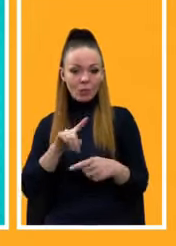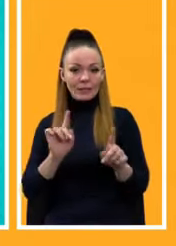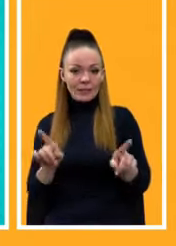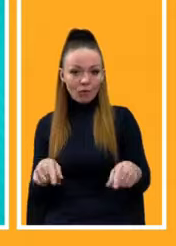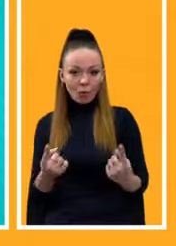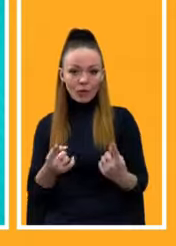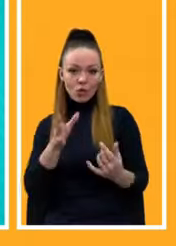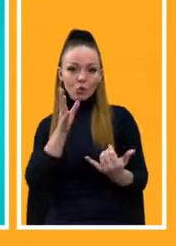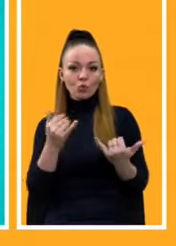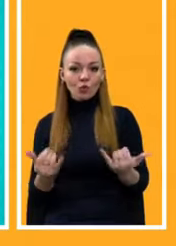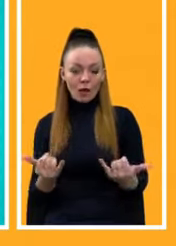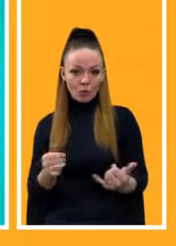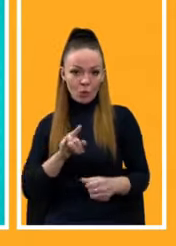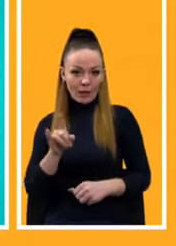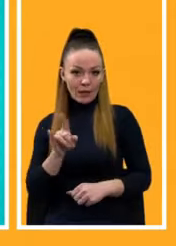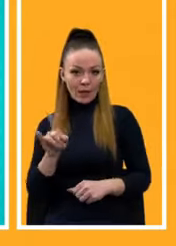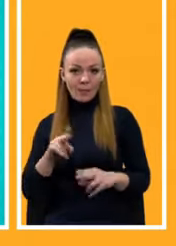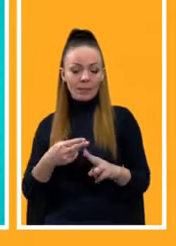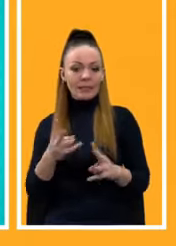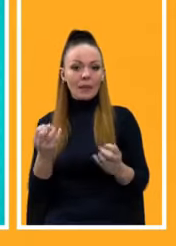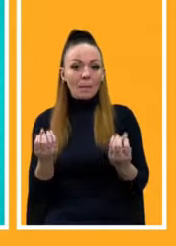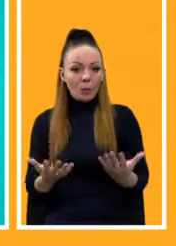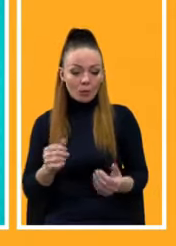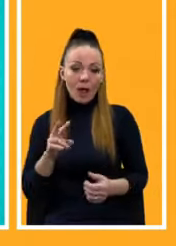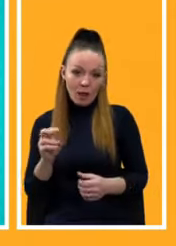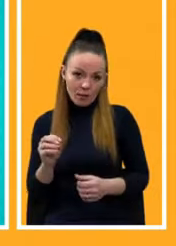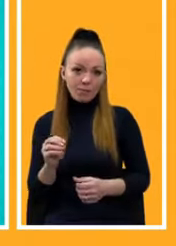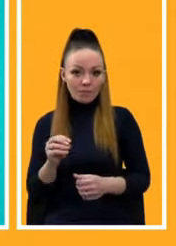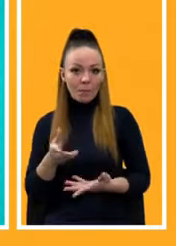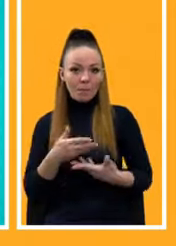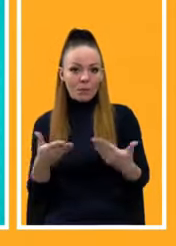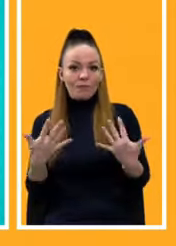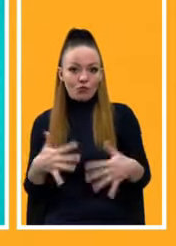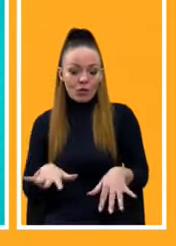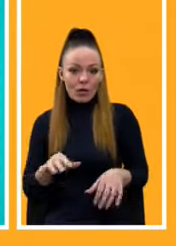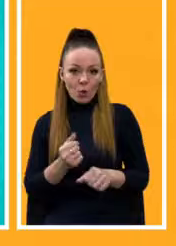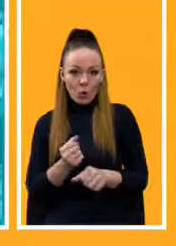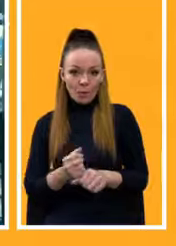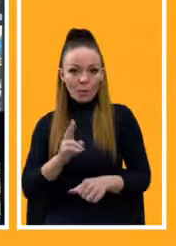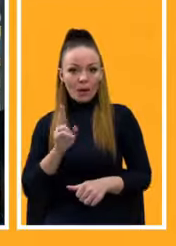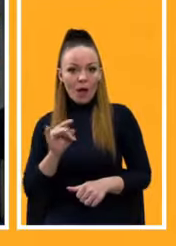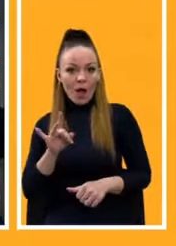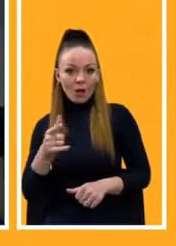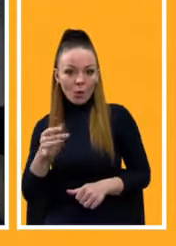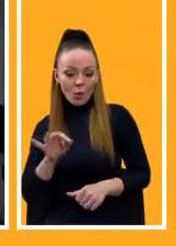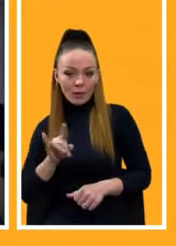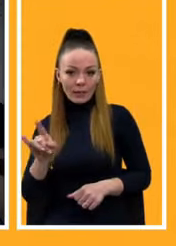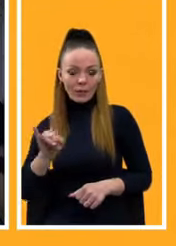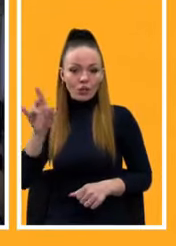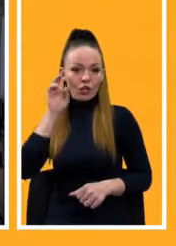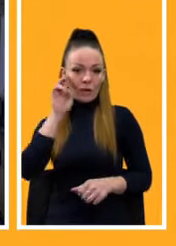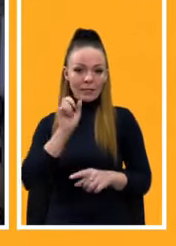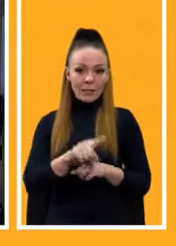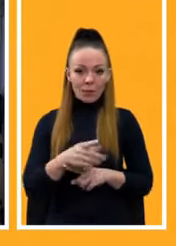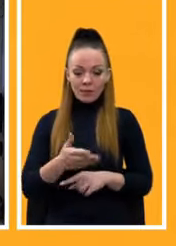сучасного літака. Це не просто, але тим не менш ми вже це робимо, це і карго літаки, це і державне замовлення.